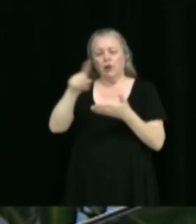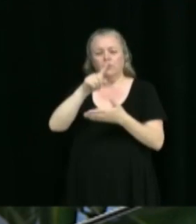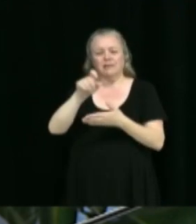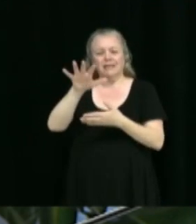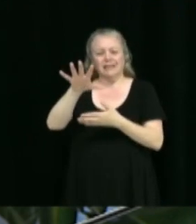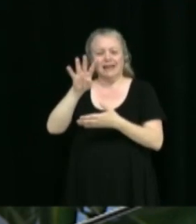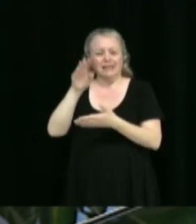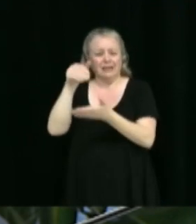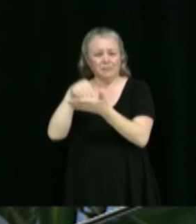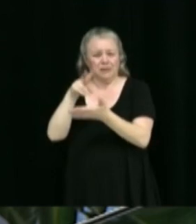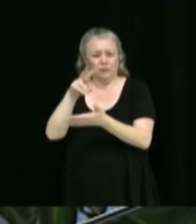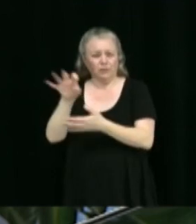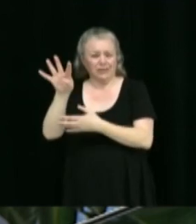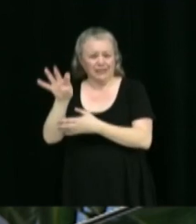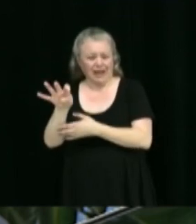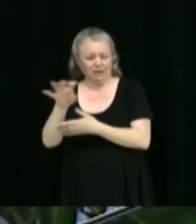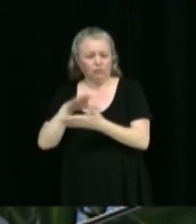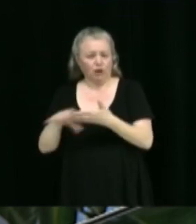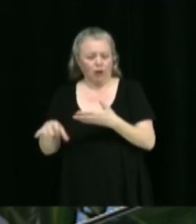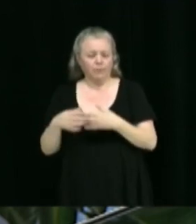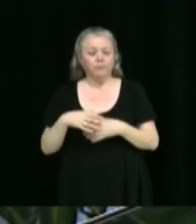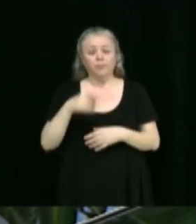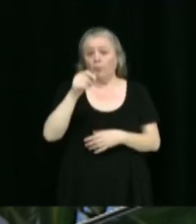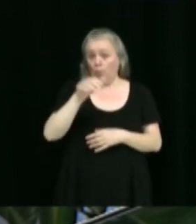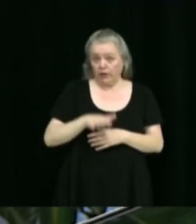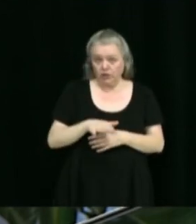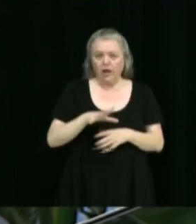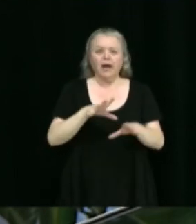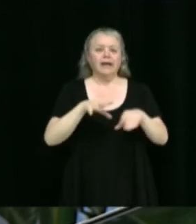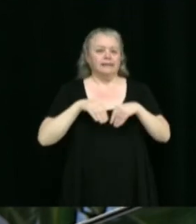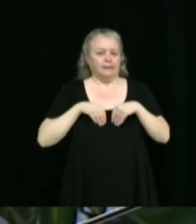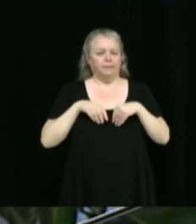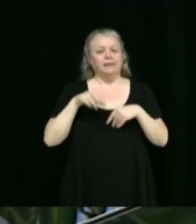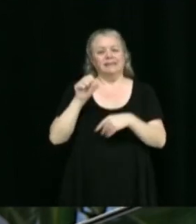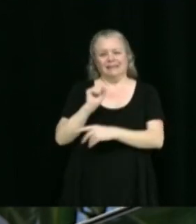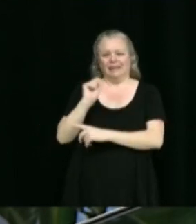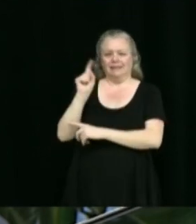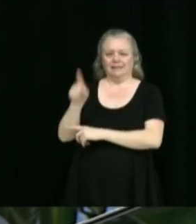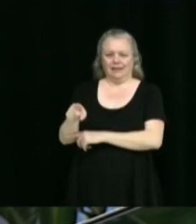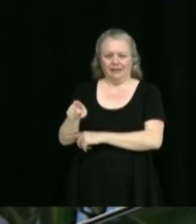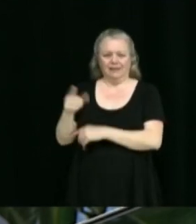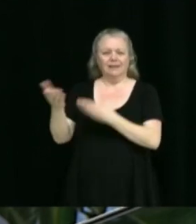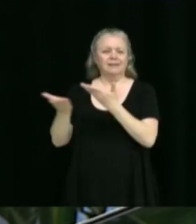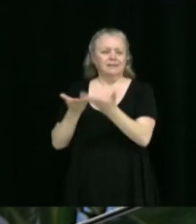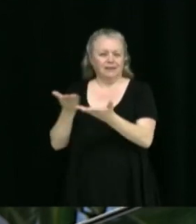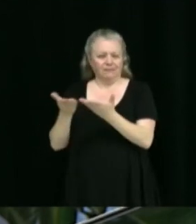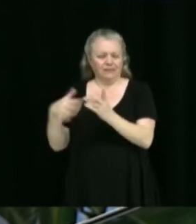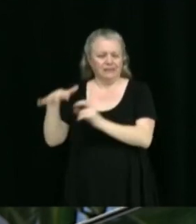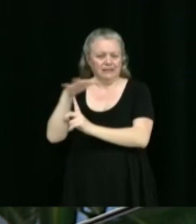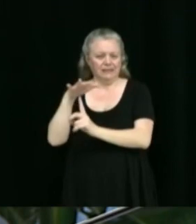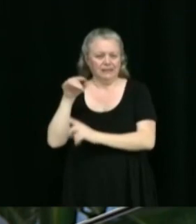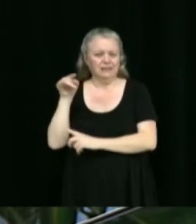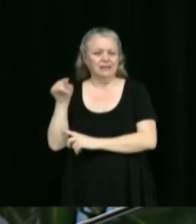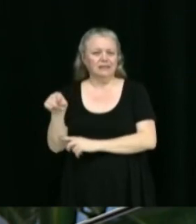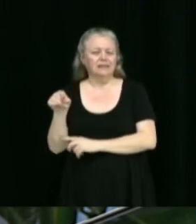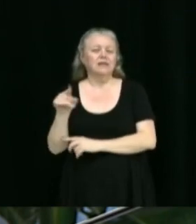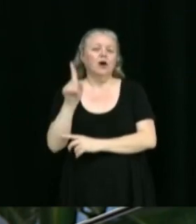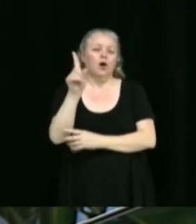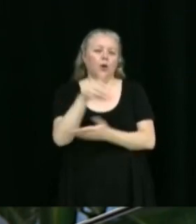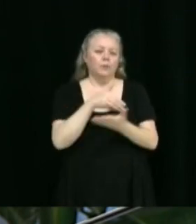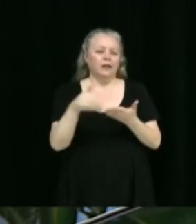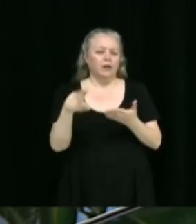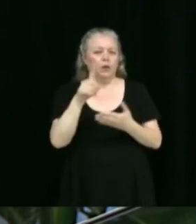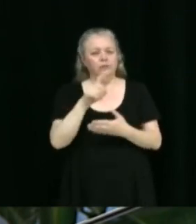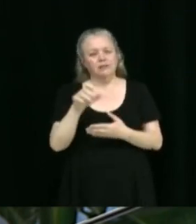$. Il y a donc lieu d'accepter la plus basse soumission conforme, soit celle de Senex-Sennes, services environnementaux, pour un montant de 1